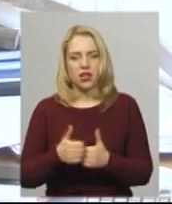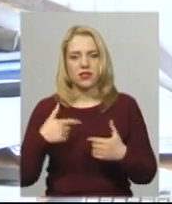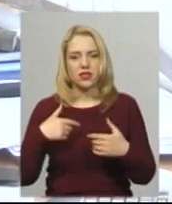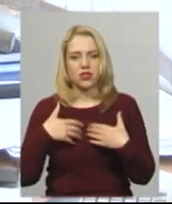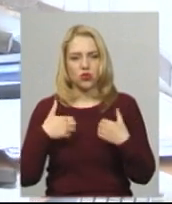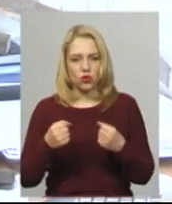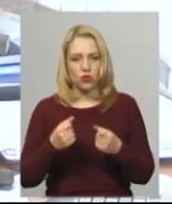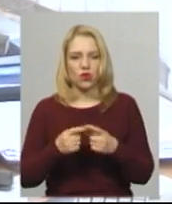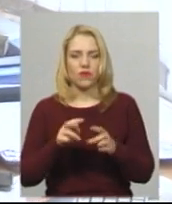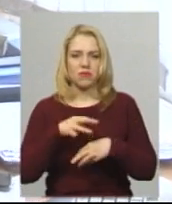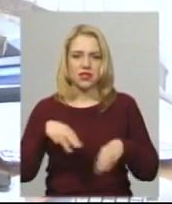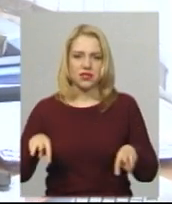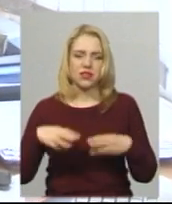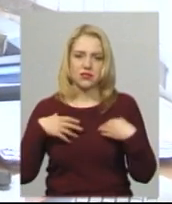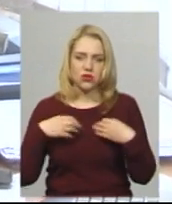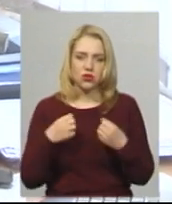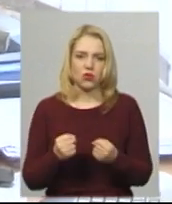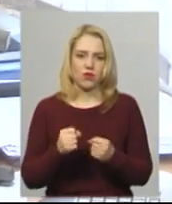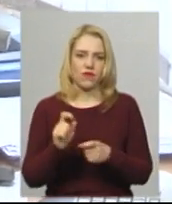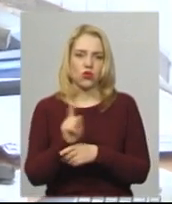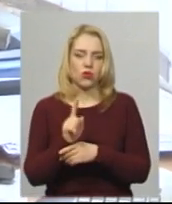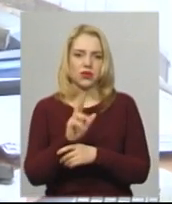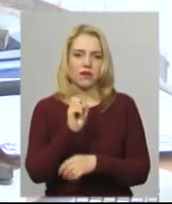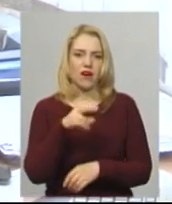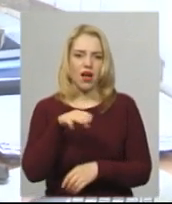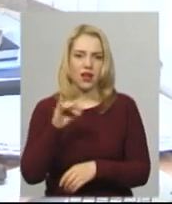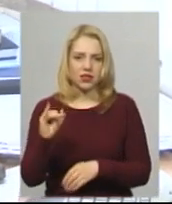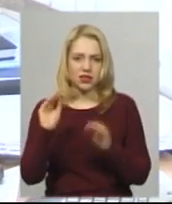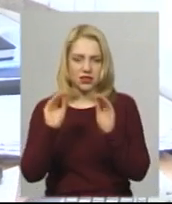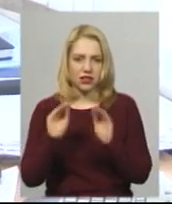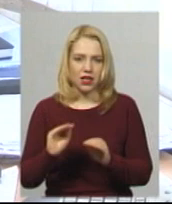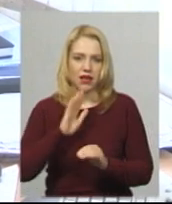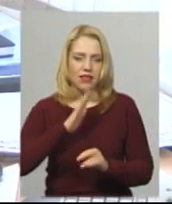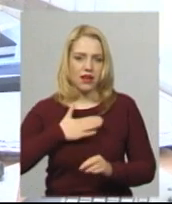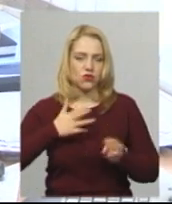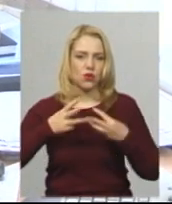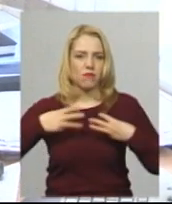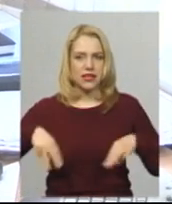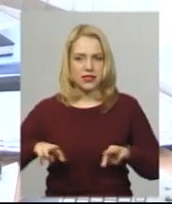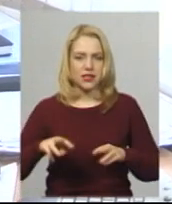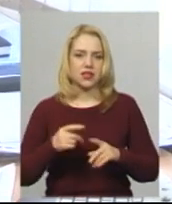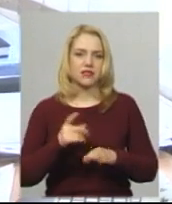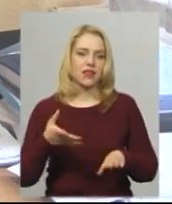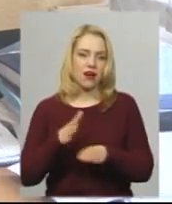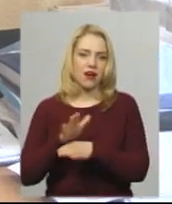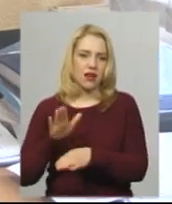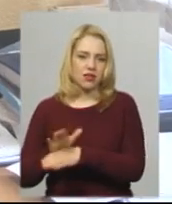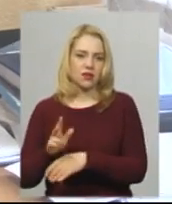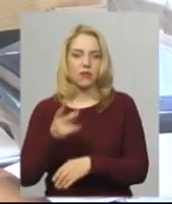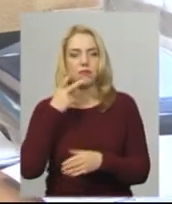нормативними актами нашого міністерства, наказами